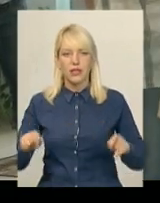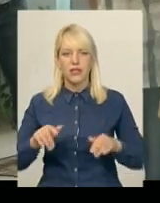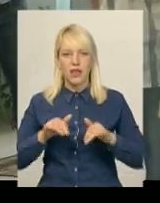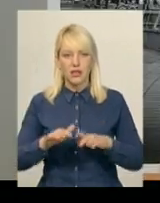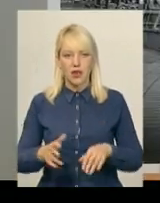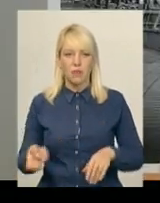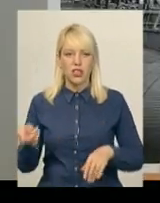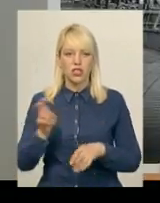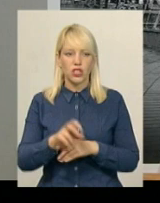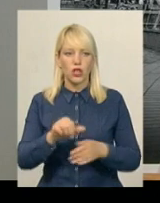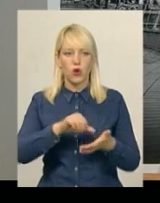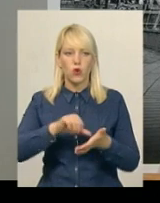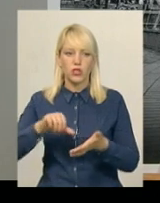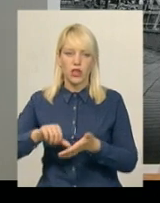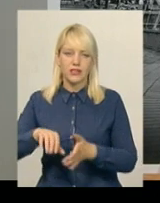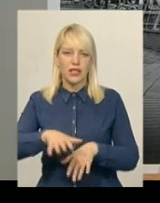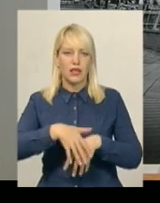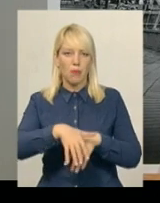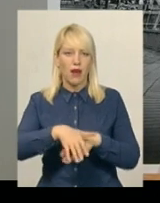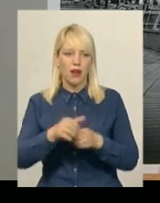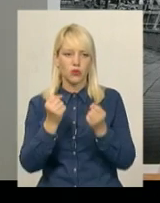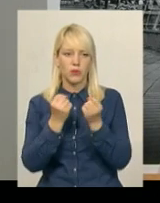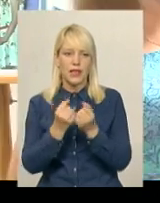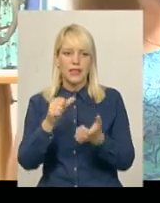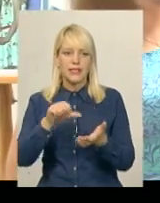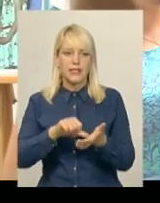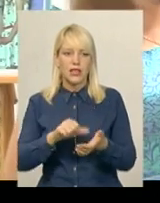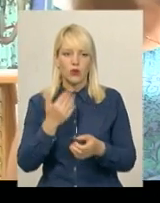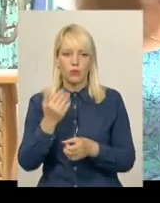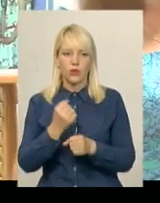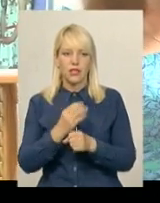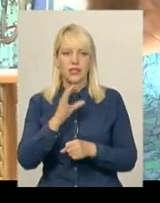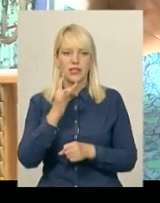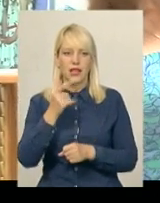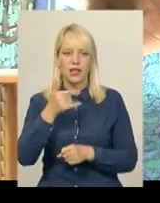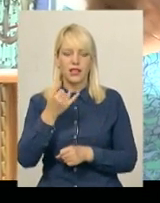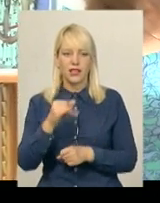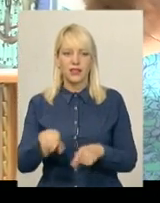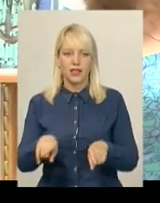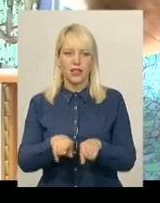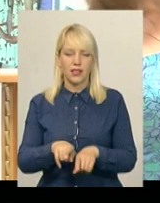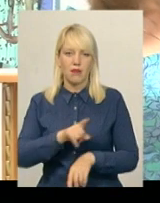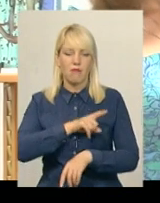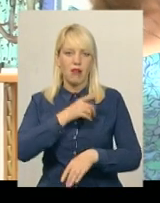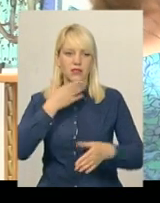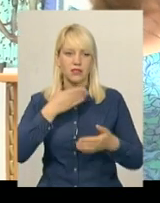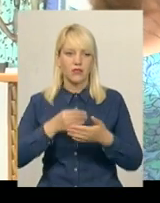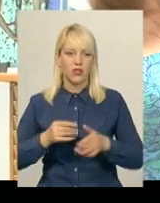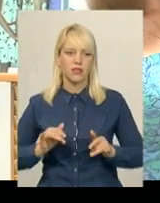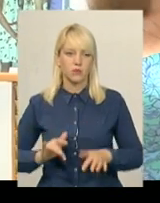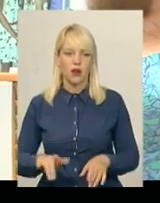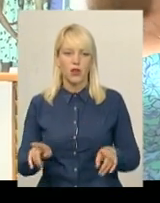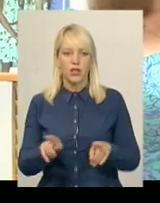параду близнят. Серед представлених робіт є їхні фотопортрети. «Сергій взагалі такий, я не знаю, майстер своєї справи.